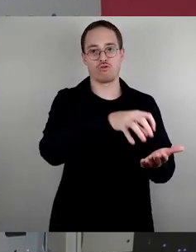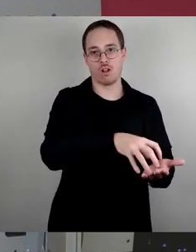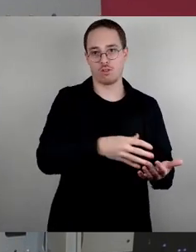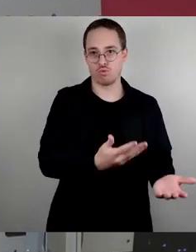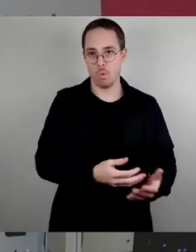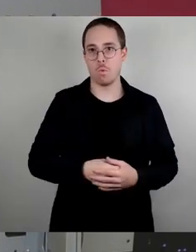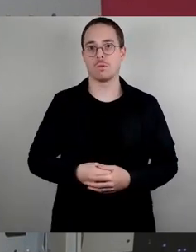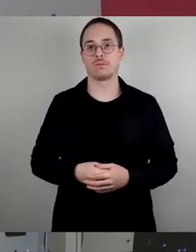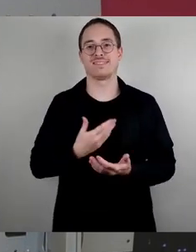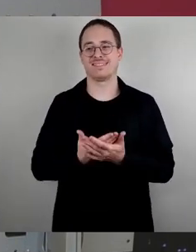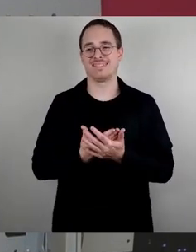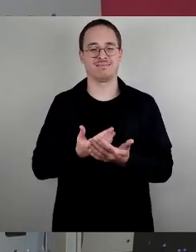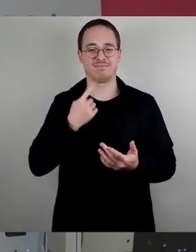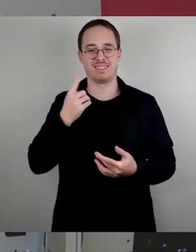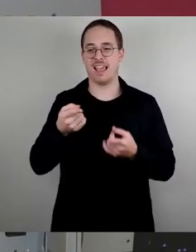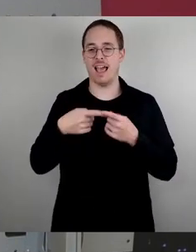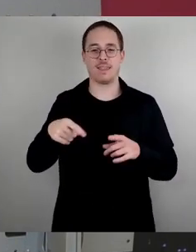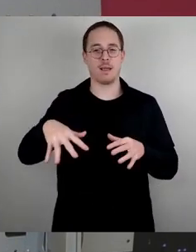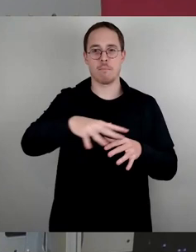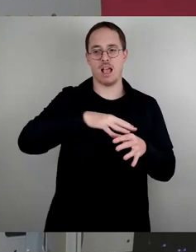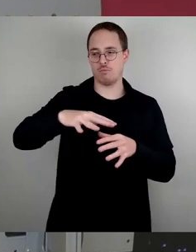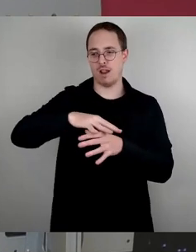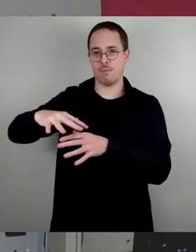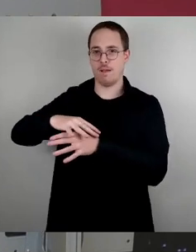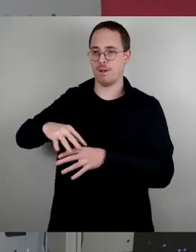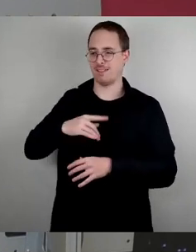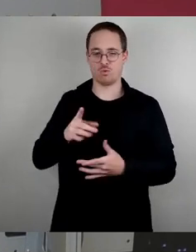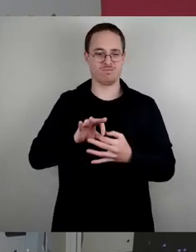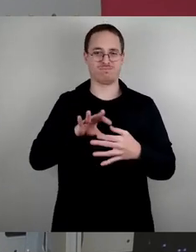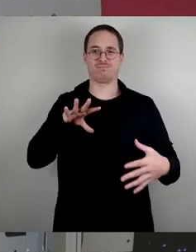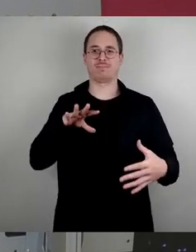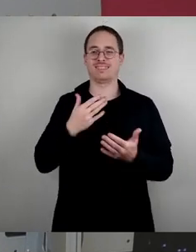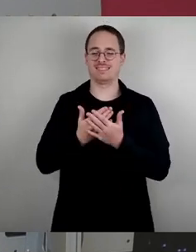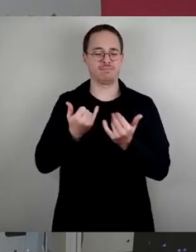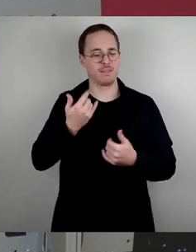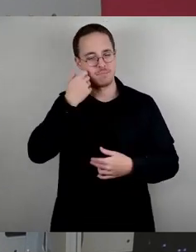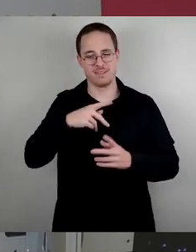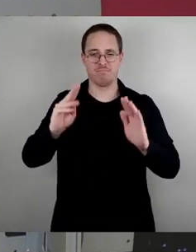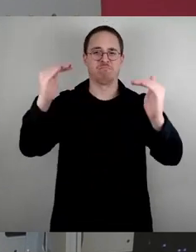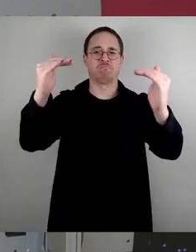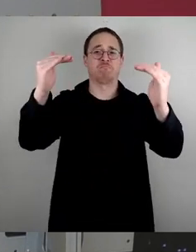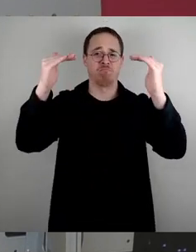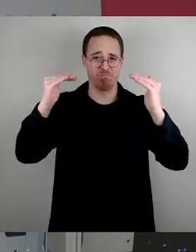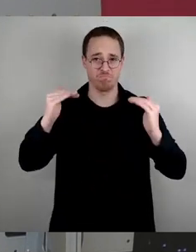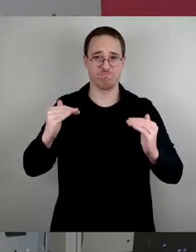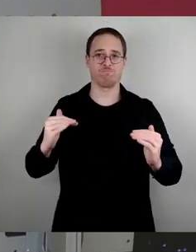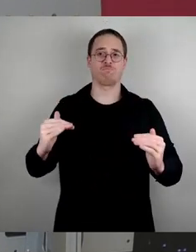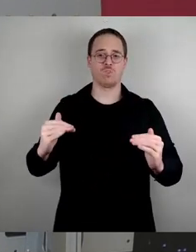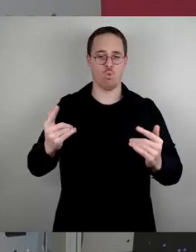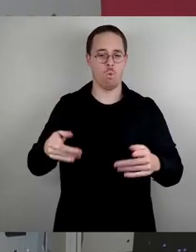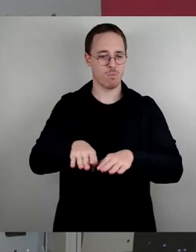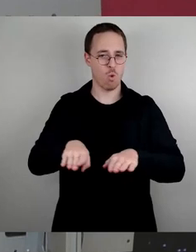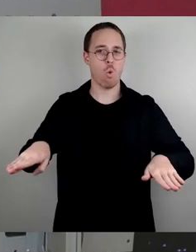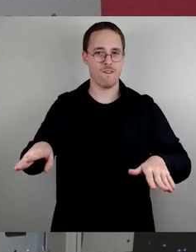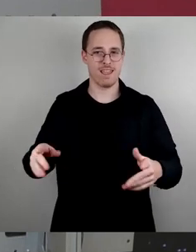Insofern würde ich da tatsächlich die Messlatte mal ein bisschen runterhängen. Auch das Argument, das, was wir eigentlich für den Wohnungsmarkt